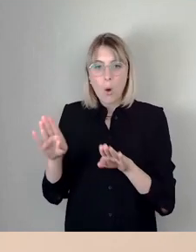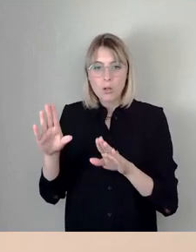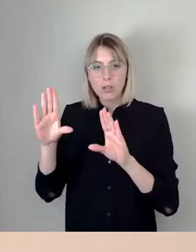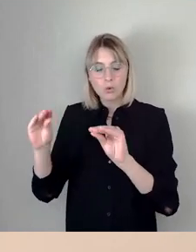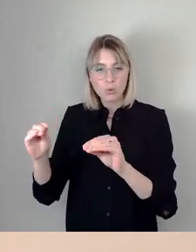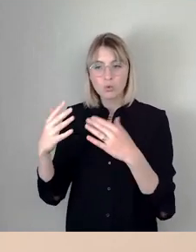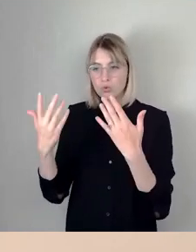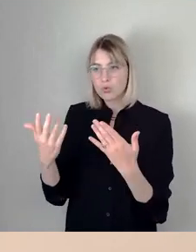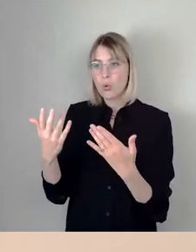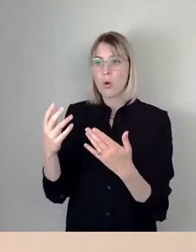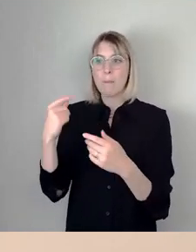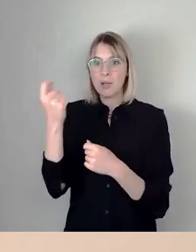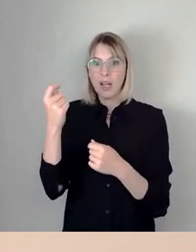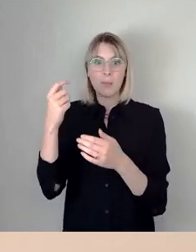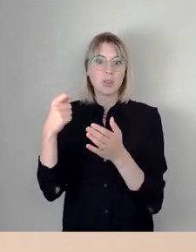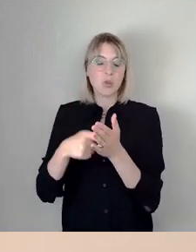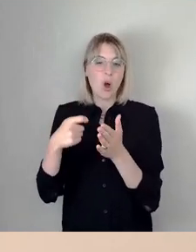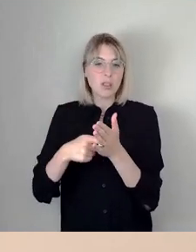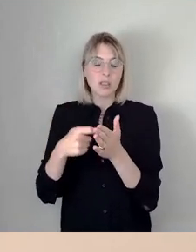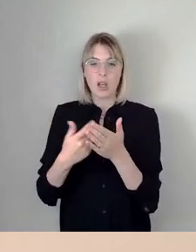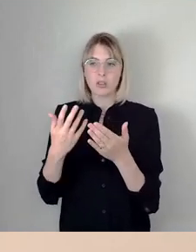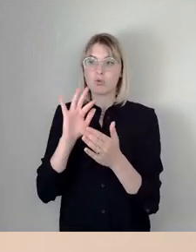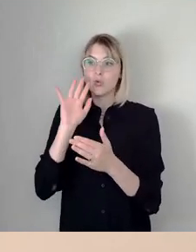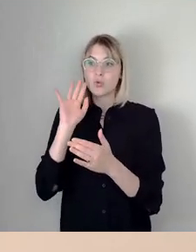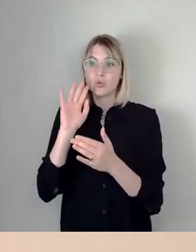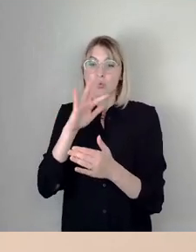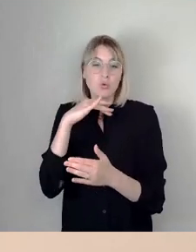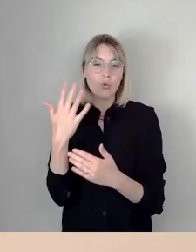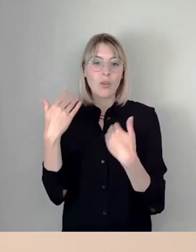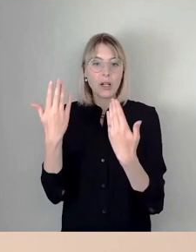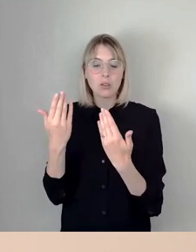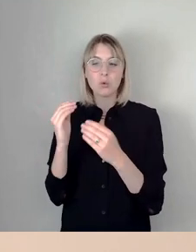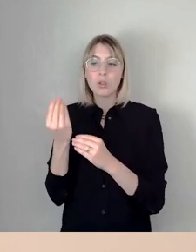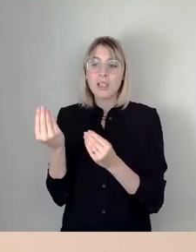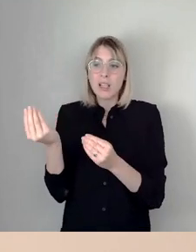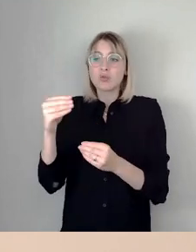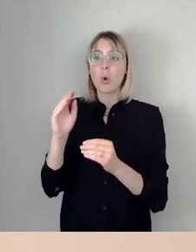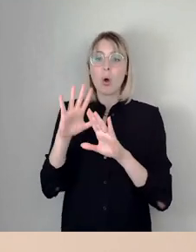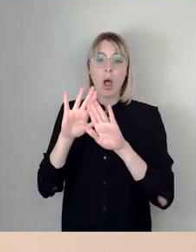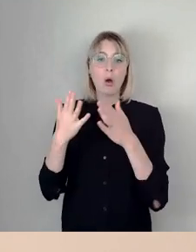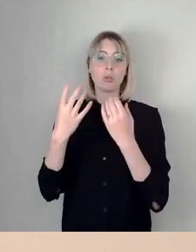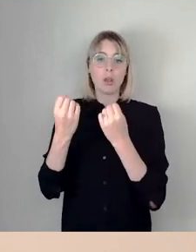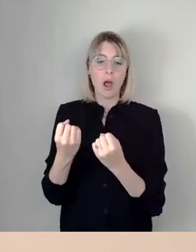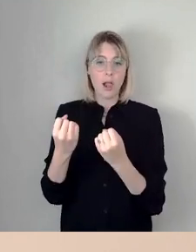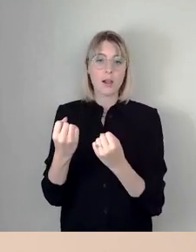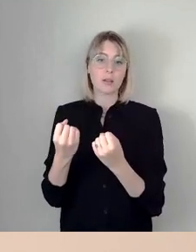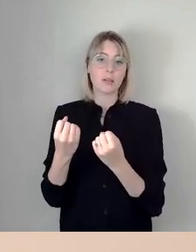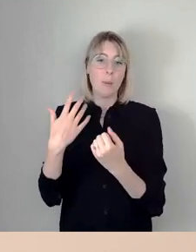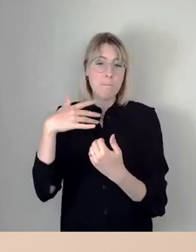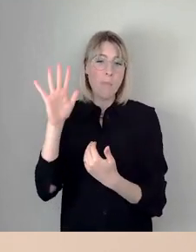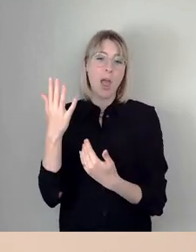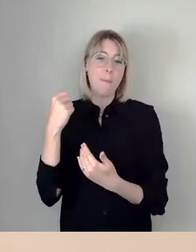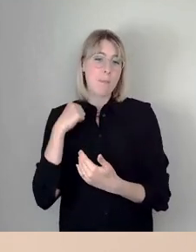die mir dann zusätzlich den Haushalt in den nächsten Jahren nach Errichtung belasten.